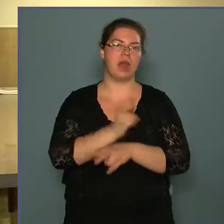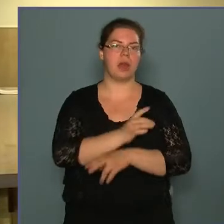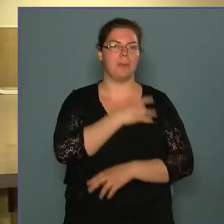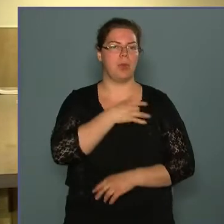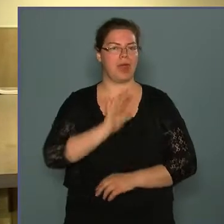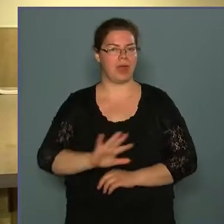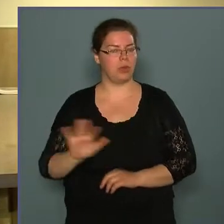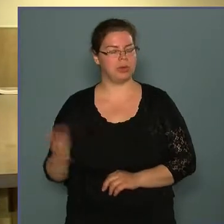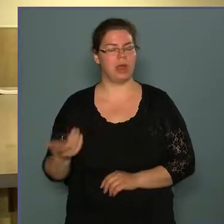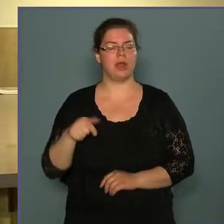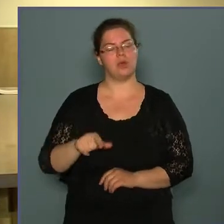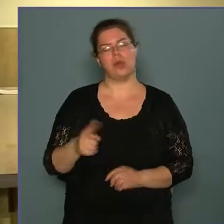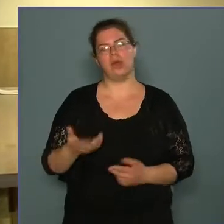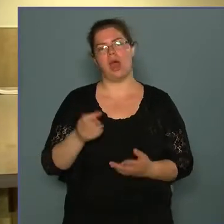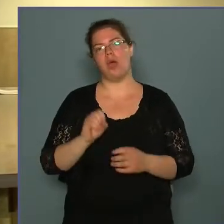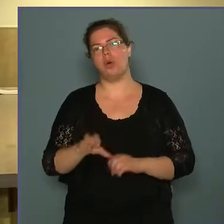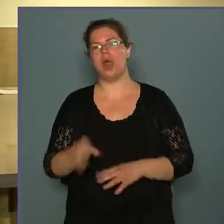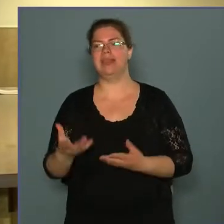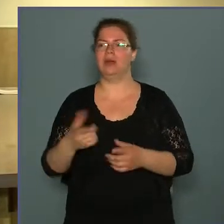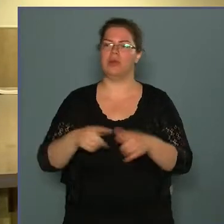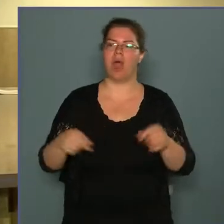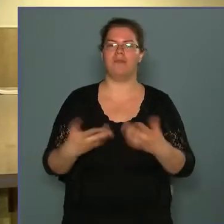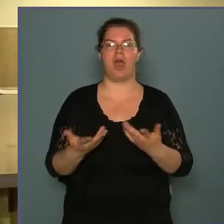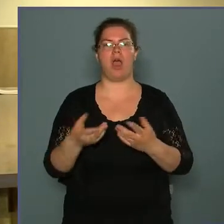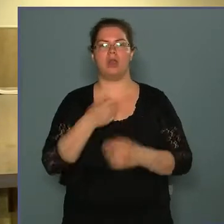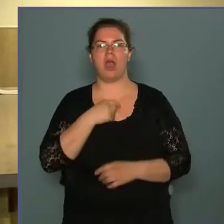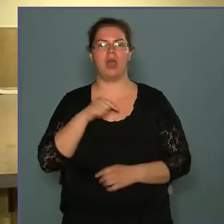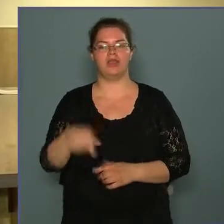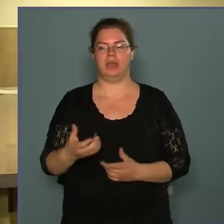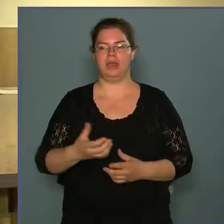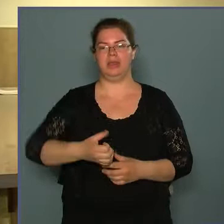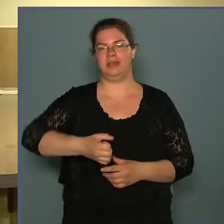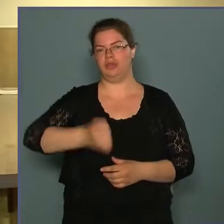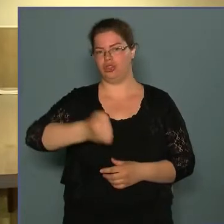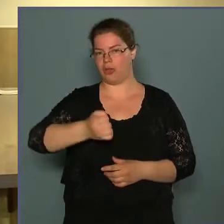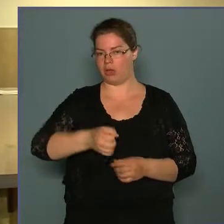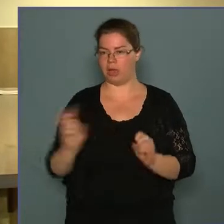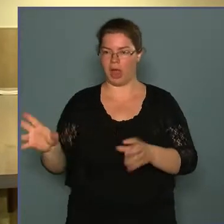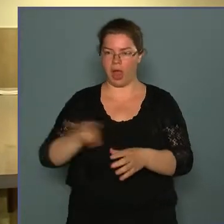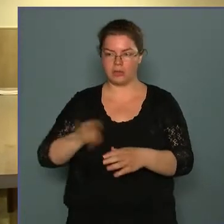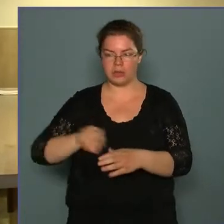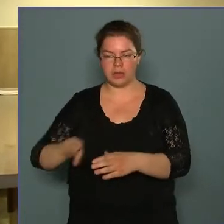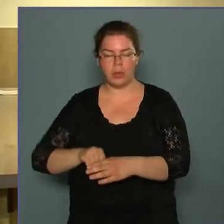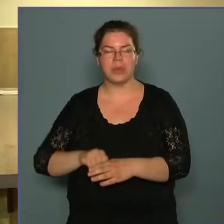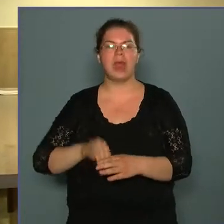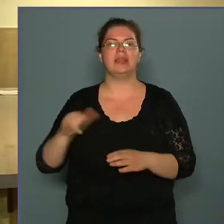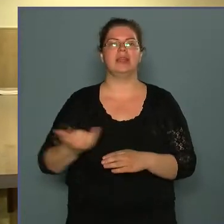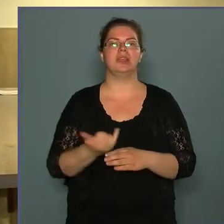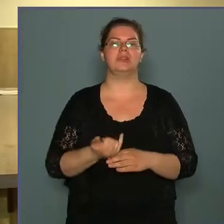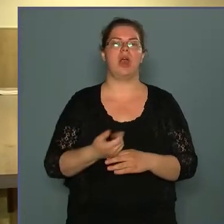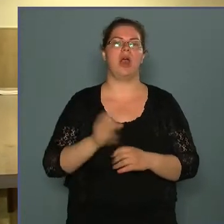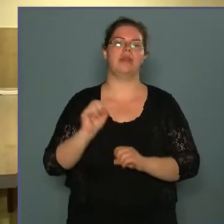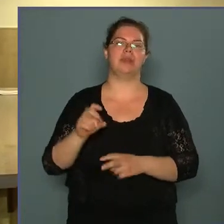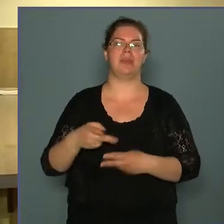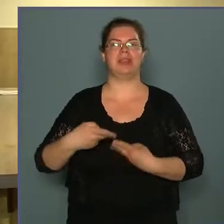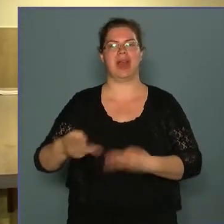azokat a hulladékokat, avart gazt, az egy szemetes zsákba kell összegyítenék, és a személyszállító